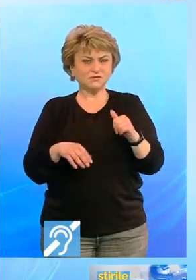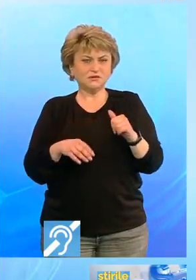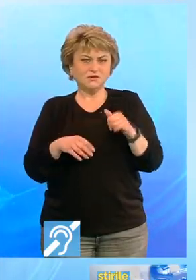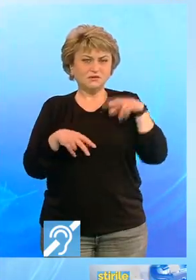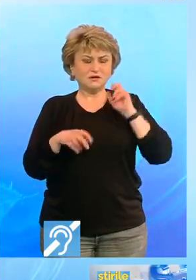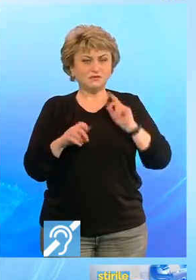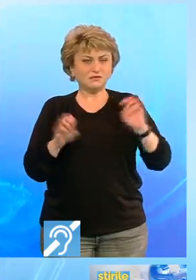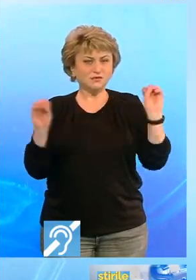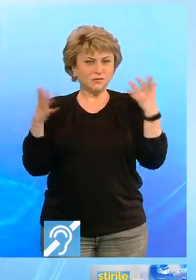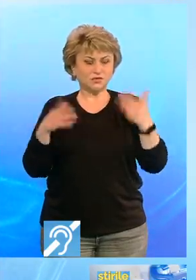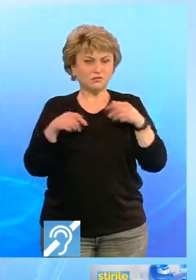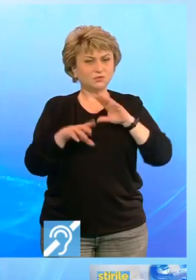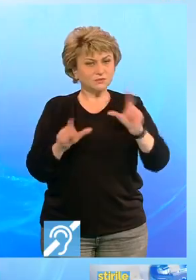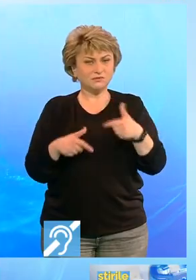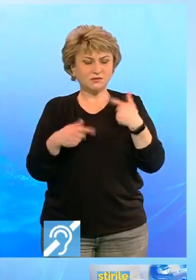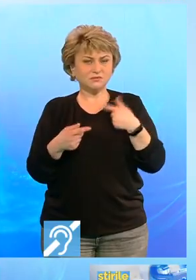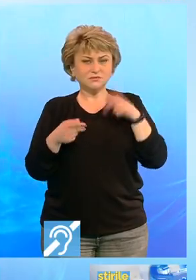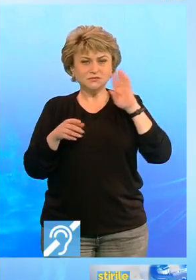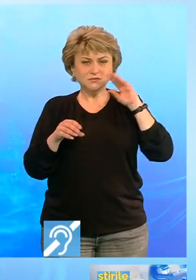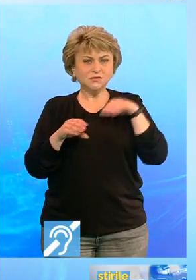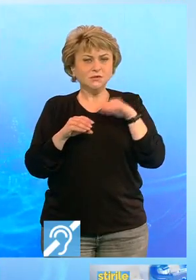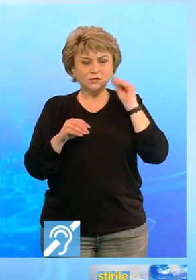sărbători posibilitatea să se cazeze temporar în două locuri din ori.